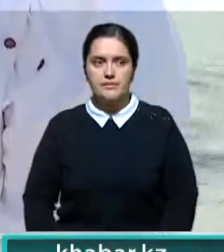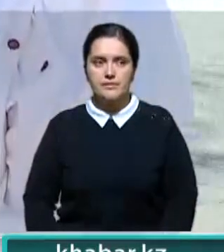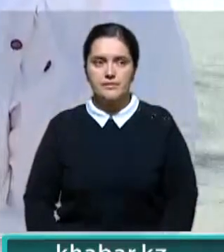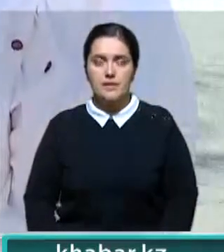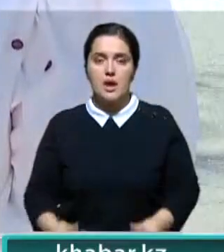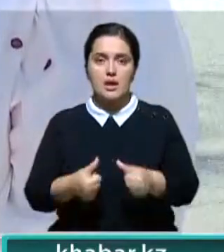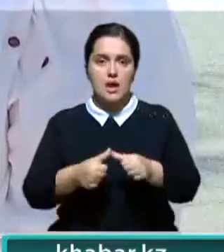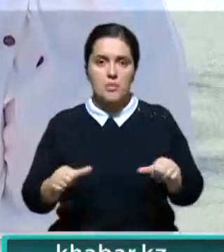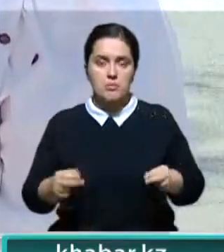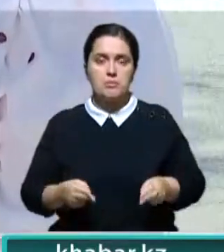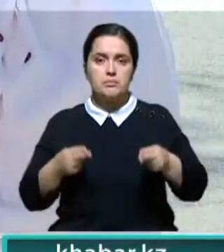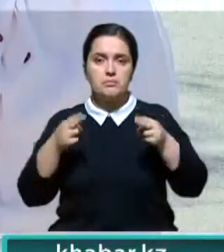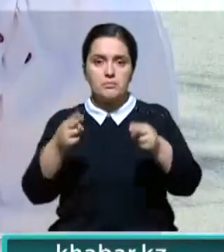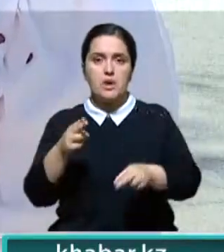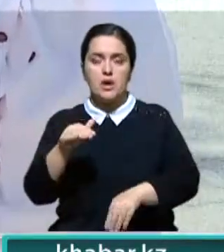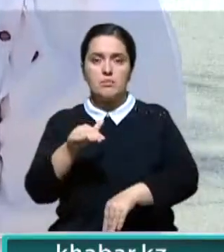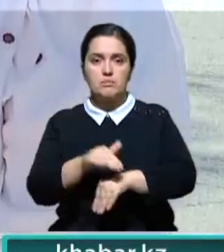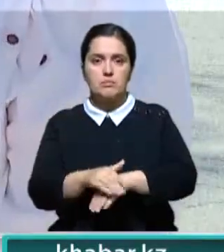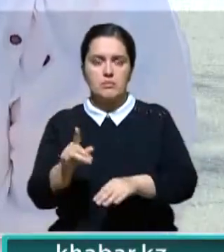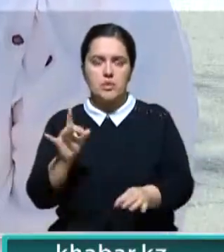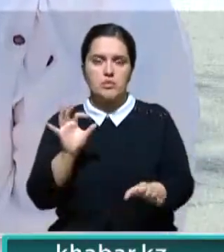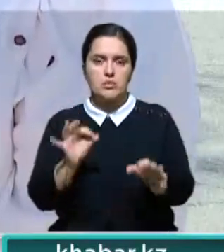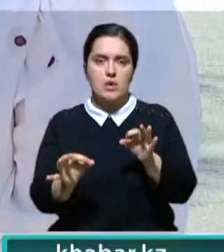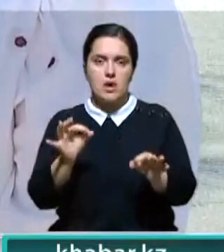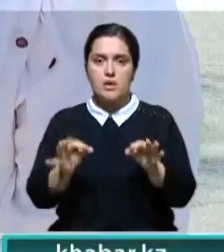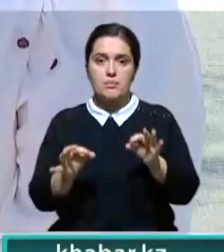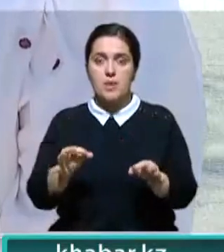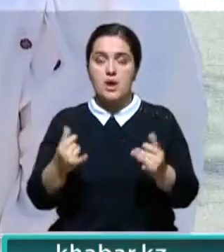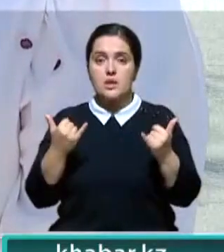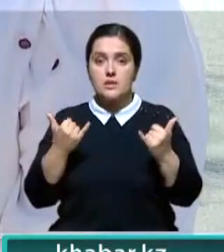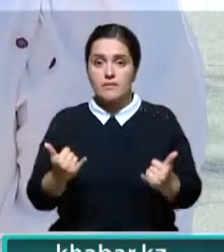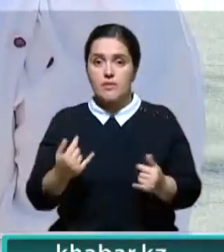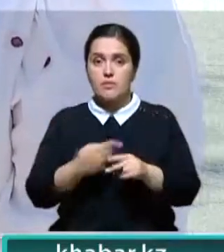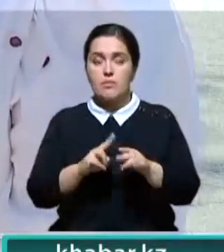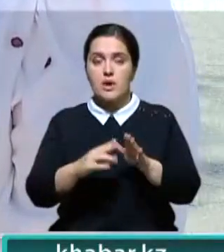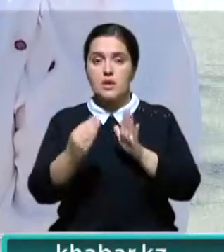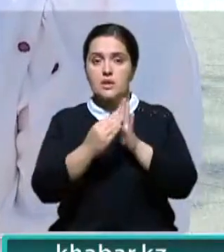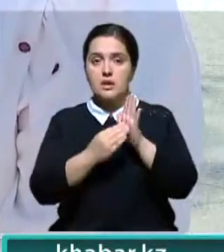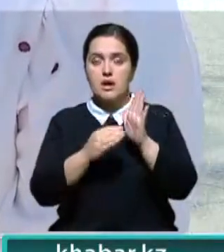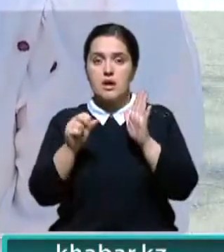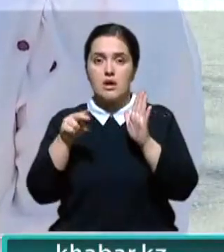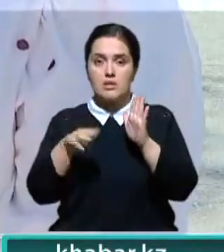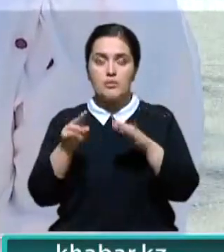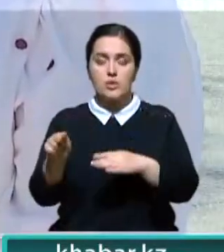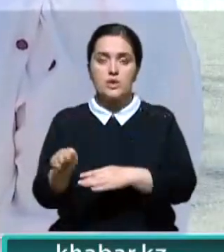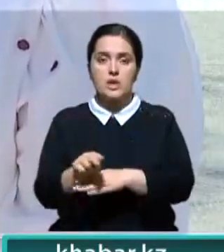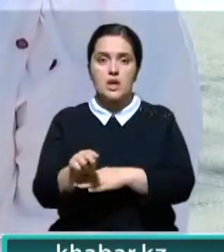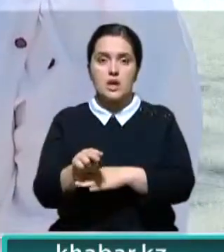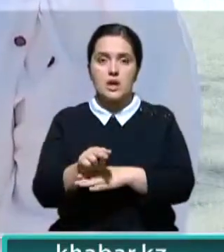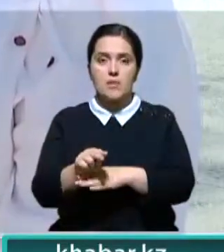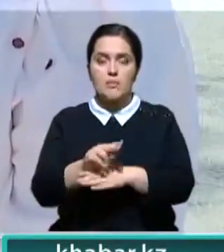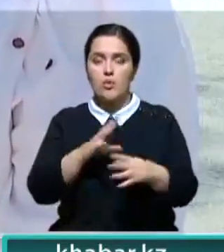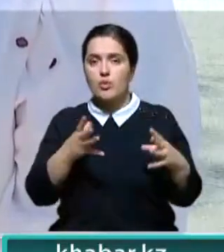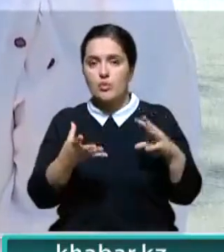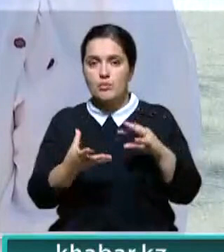Комиссия выезжала. Установили, что здание не аварийное. На сегодняшний день составлен дефектный акт на проведение ремонтных работ на